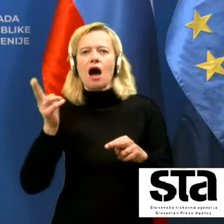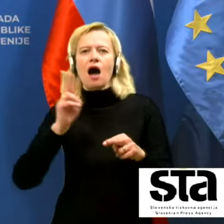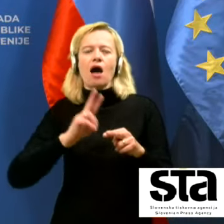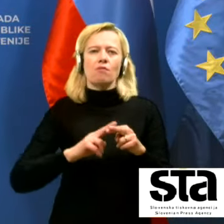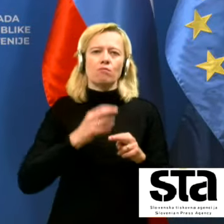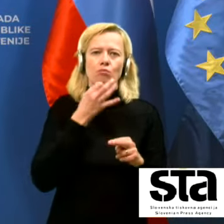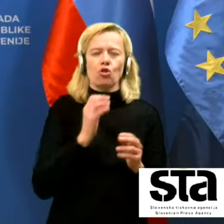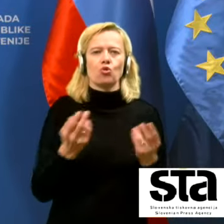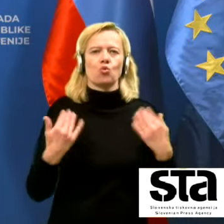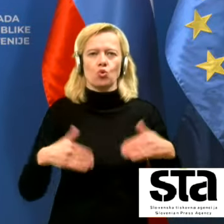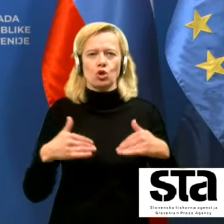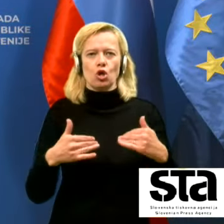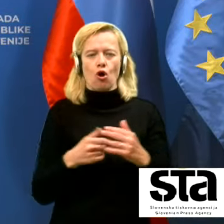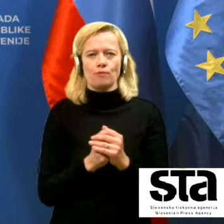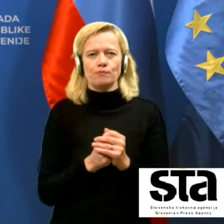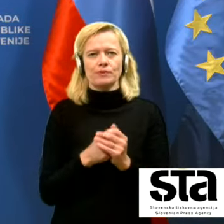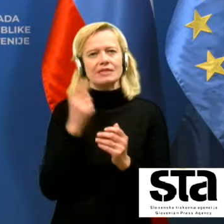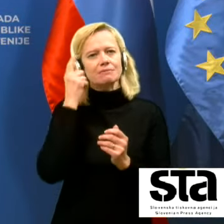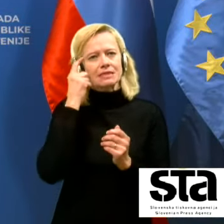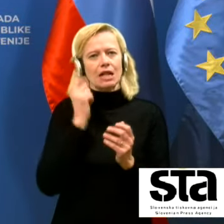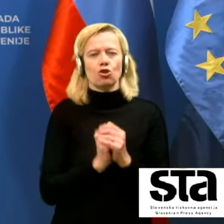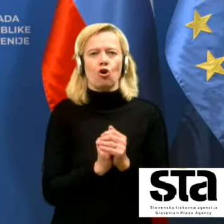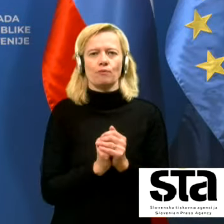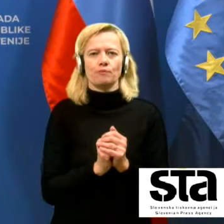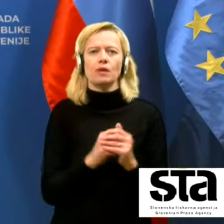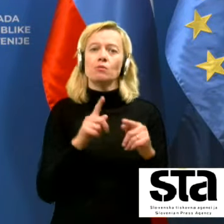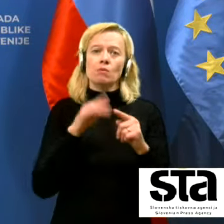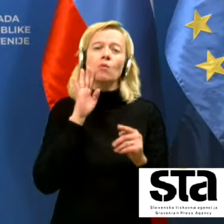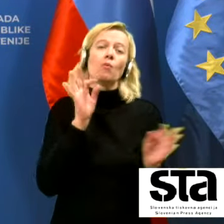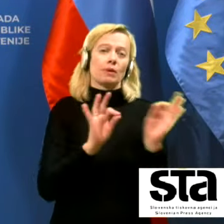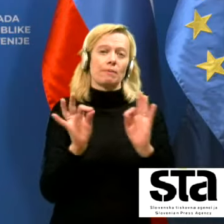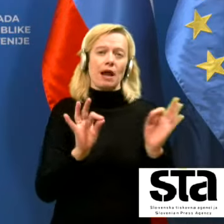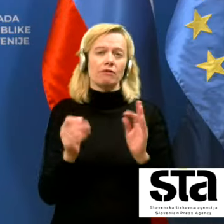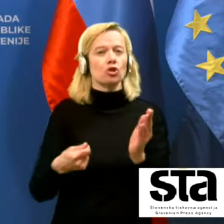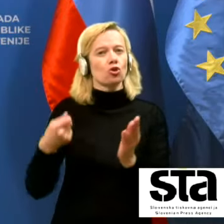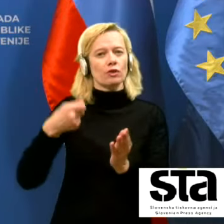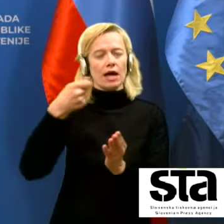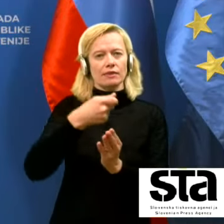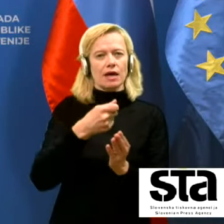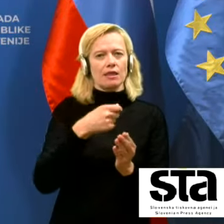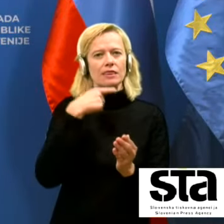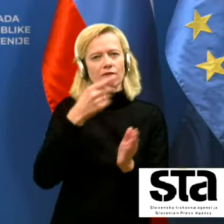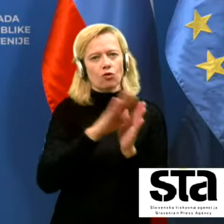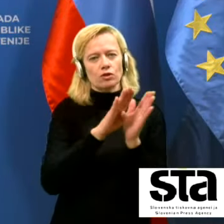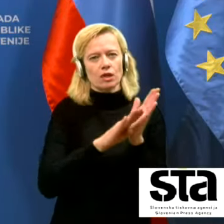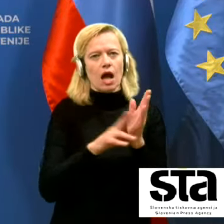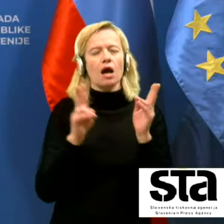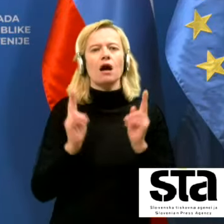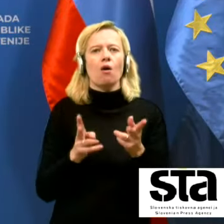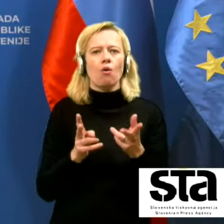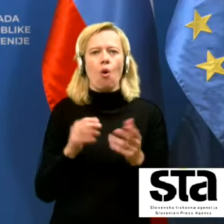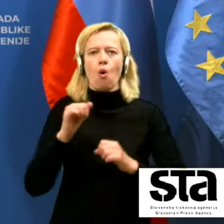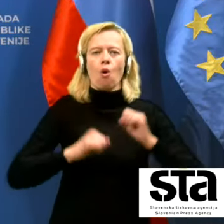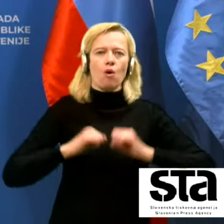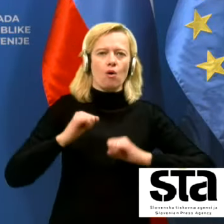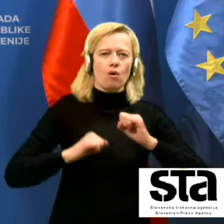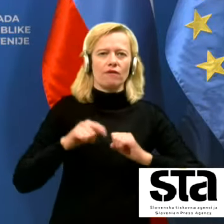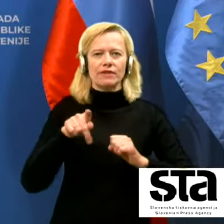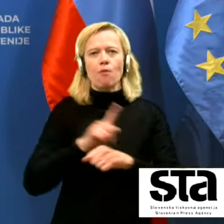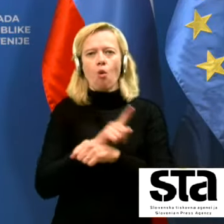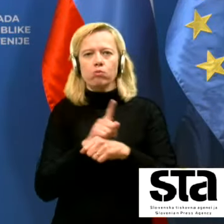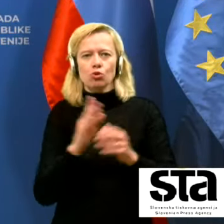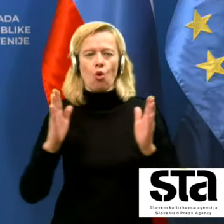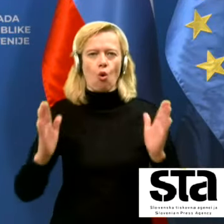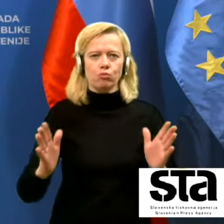smiselno in pripravili tudi verjetno dodatna navodila, kako se ravnat v tem obdobju in kako